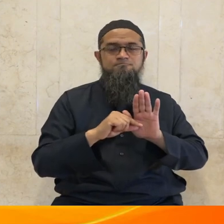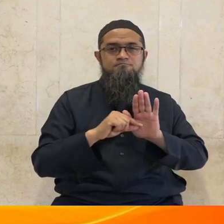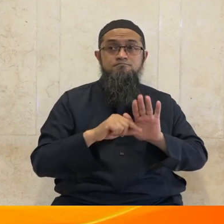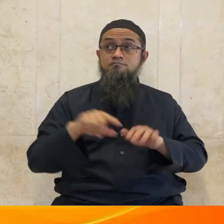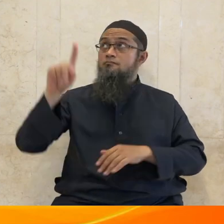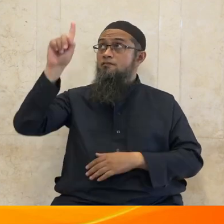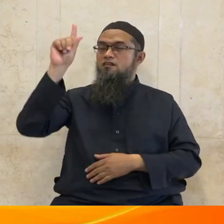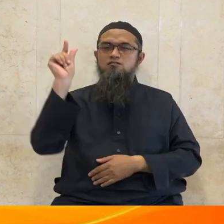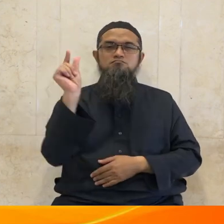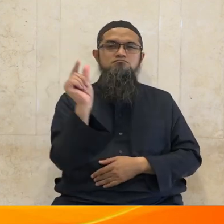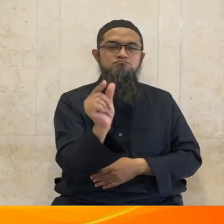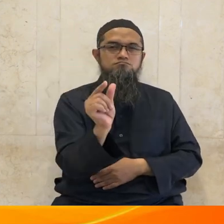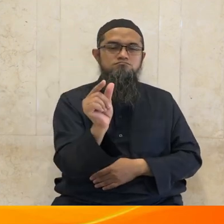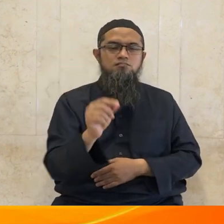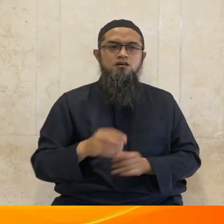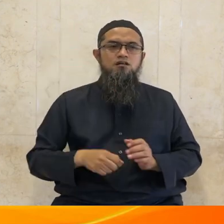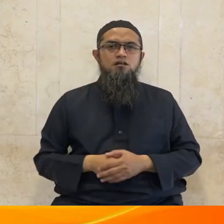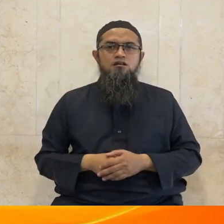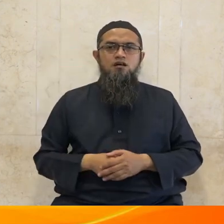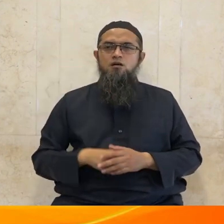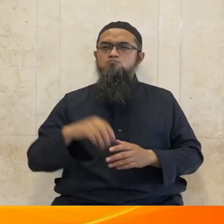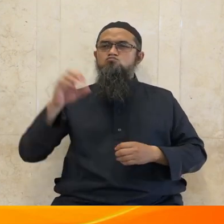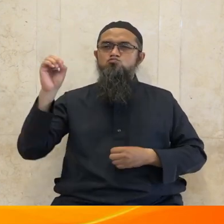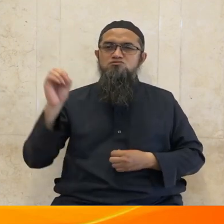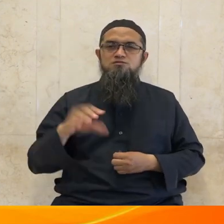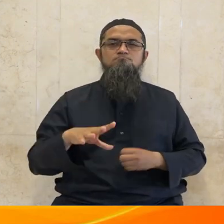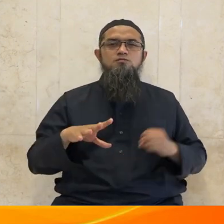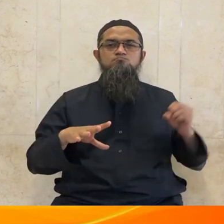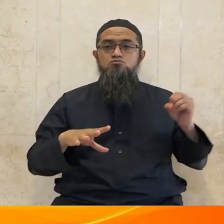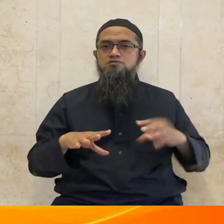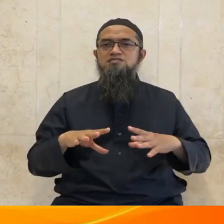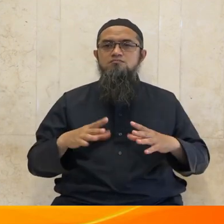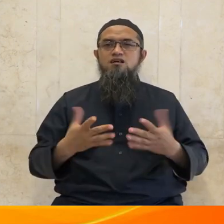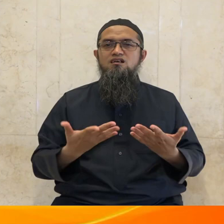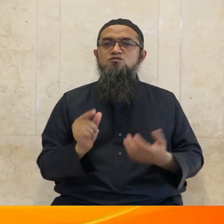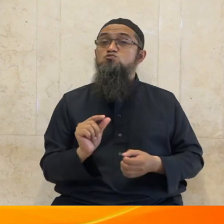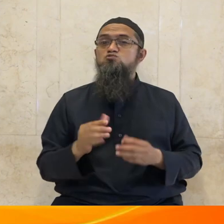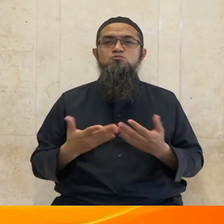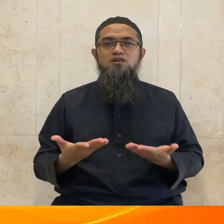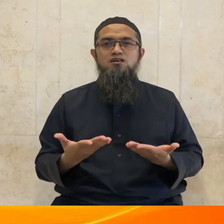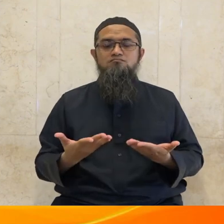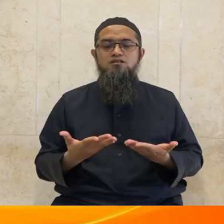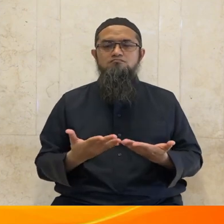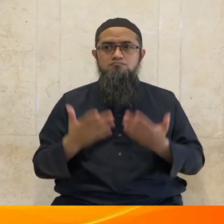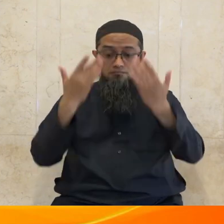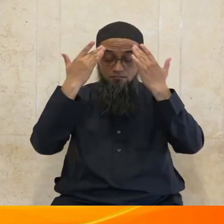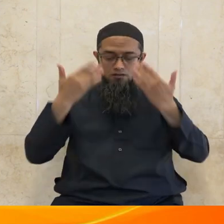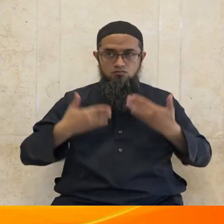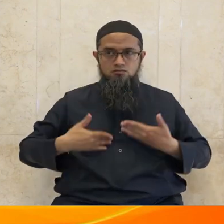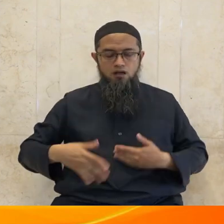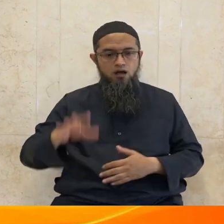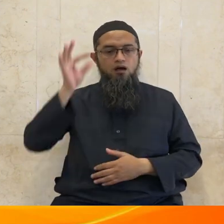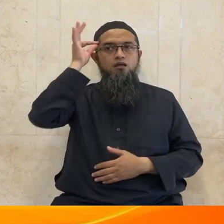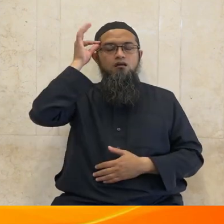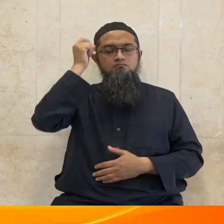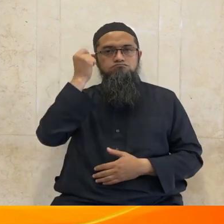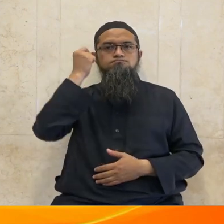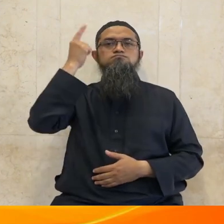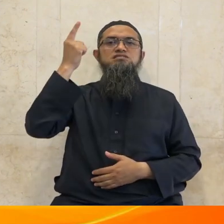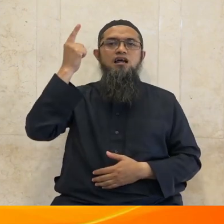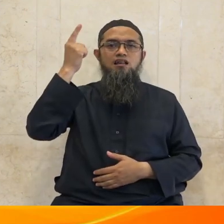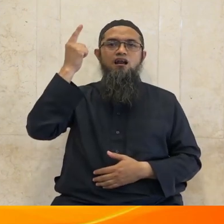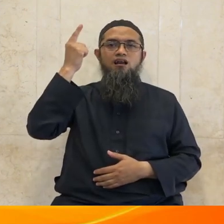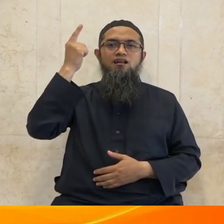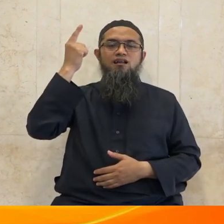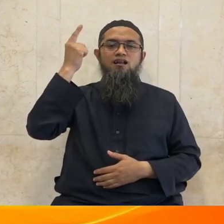supaya Allah merasakan kepada mereka sebagian akibat perbuatan mereka agar mereka kembali ke jalan yang benar